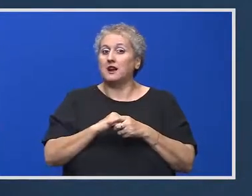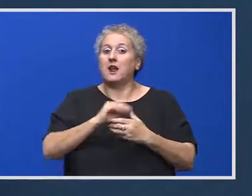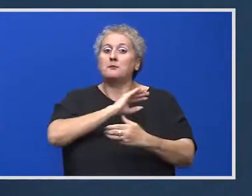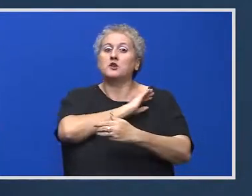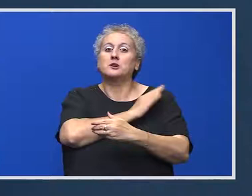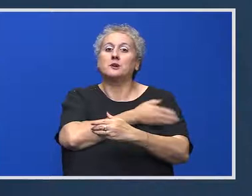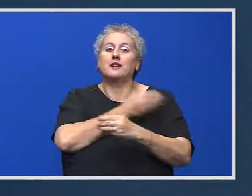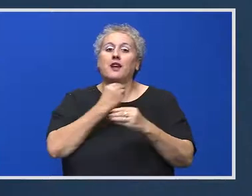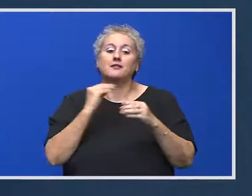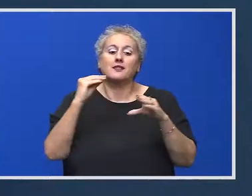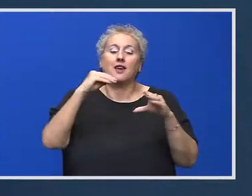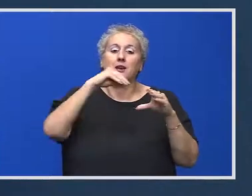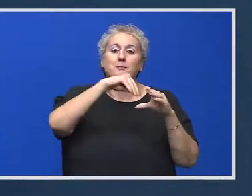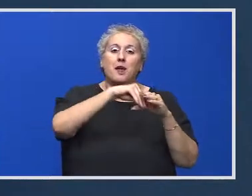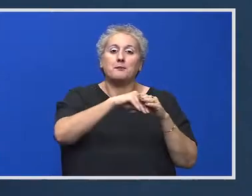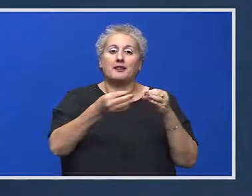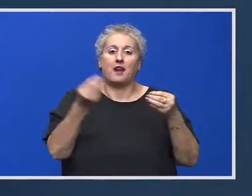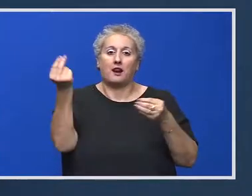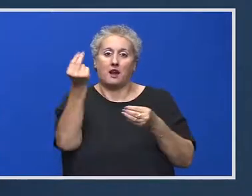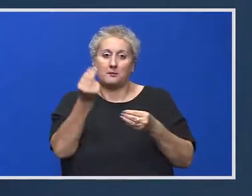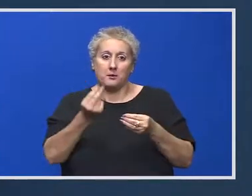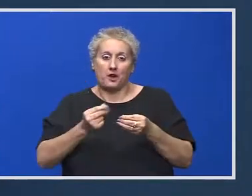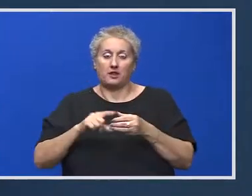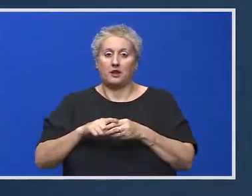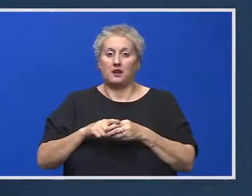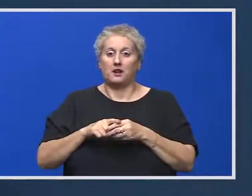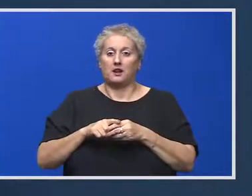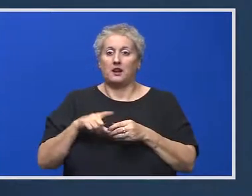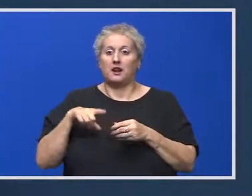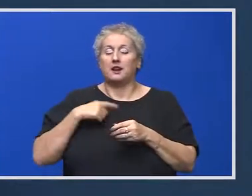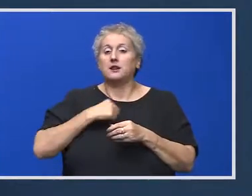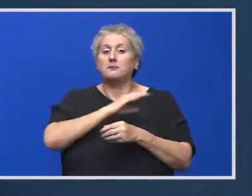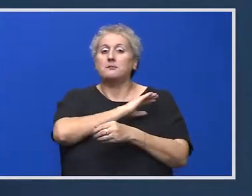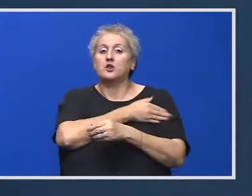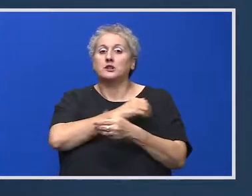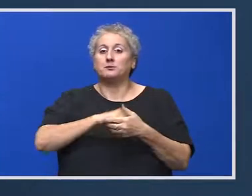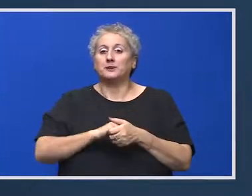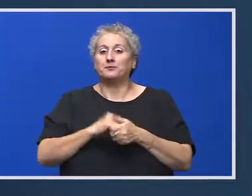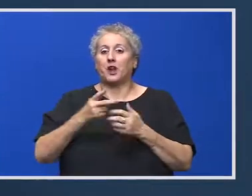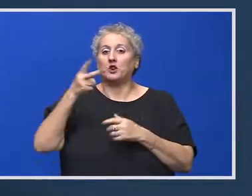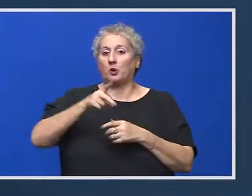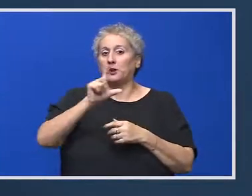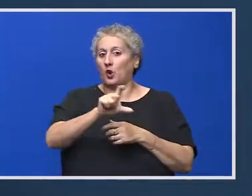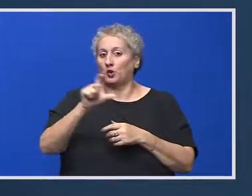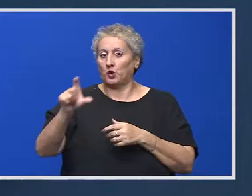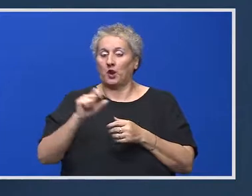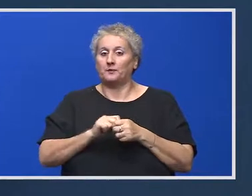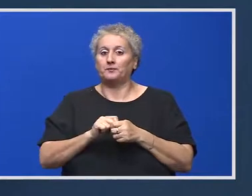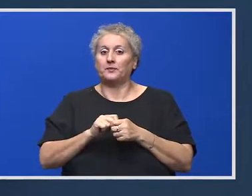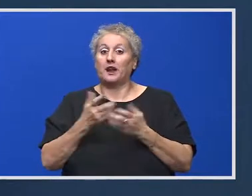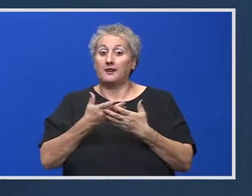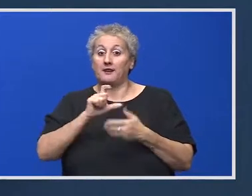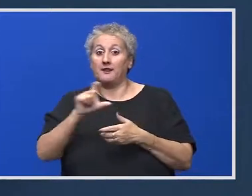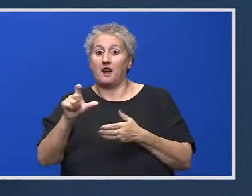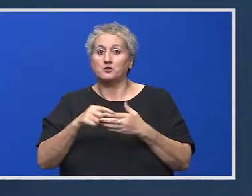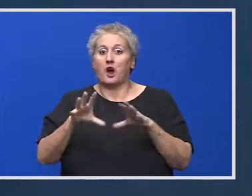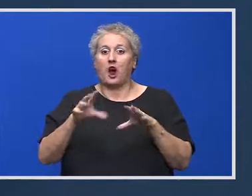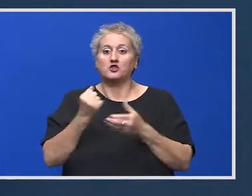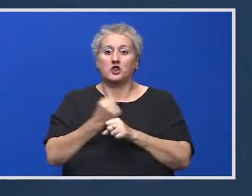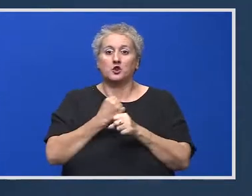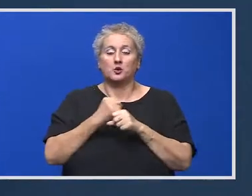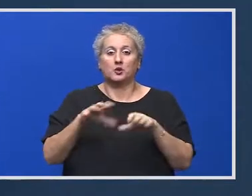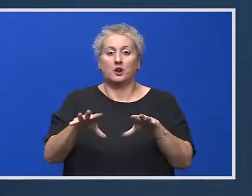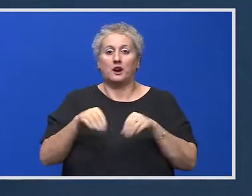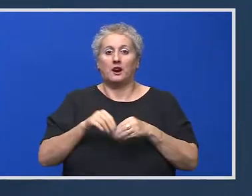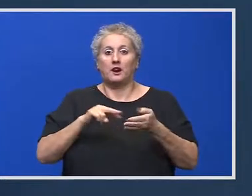posibilitățile de implementare, este vazi imposibil să se schimbe din 2022, chiar în cazul în care acest lucru va